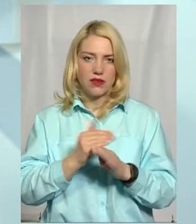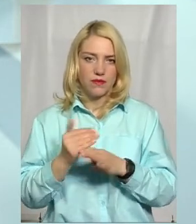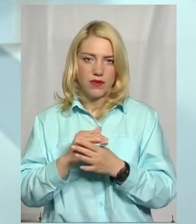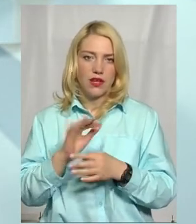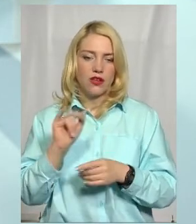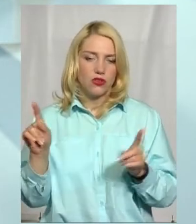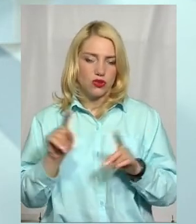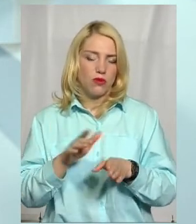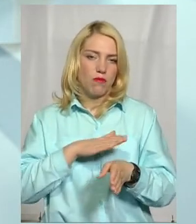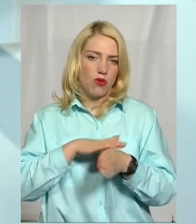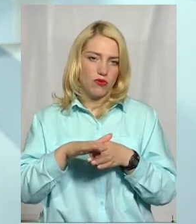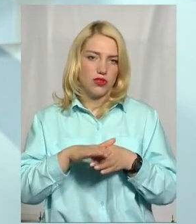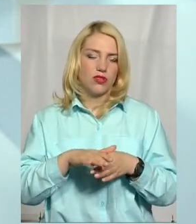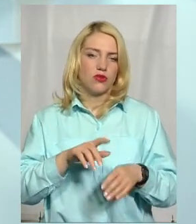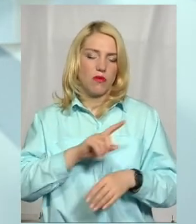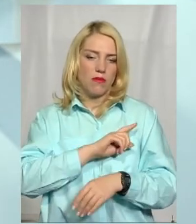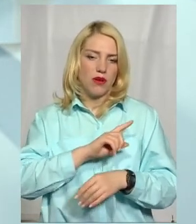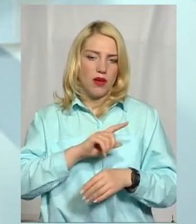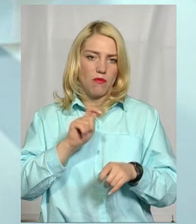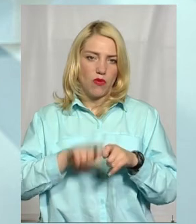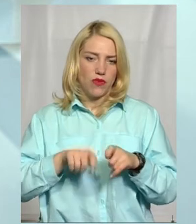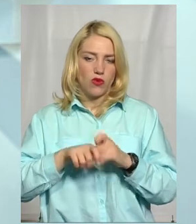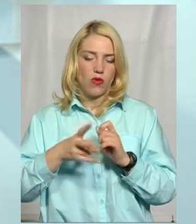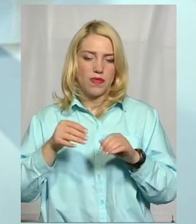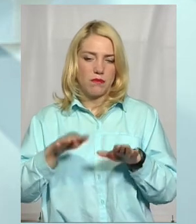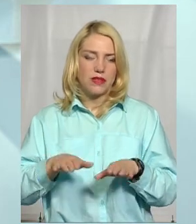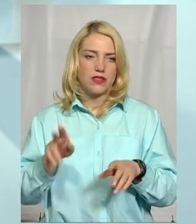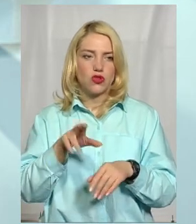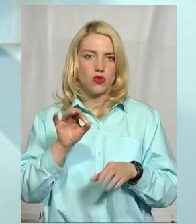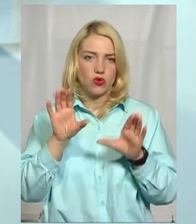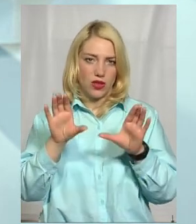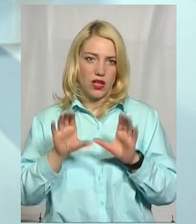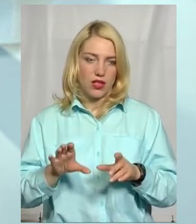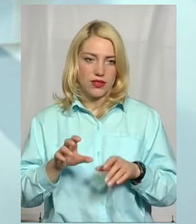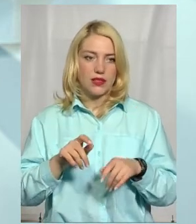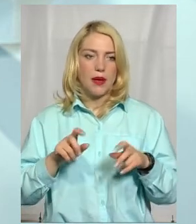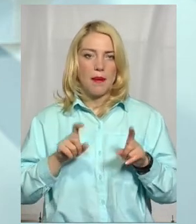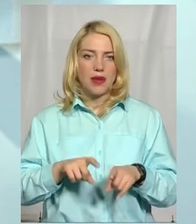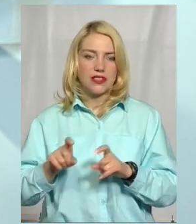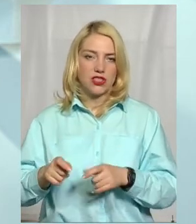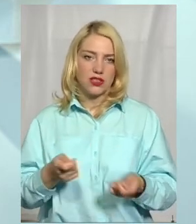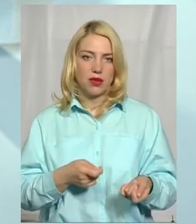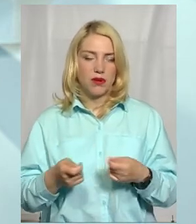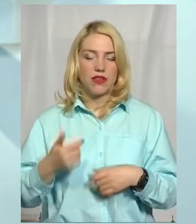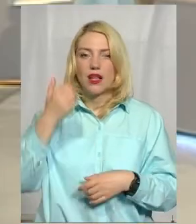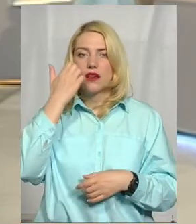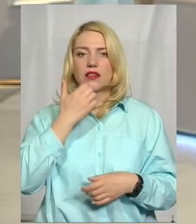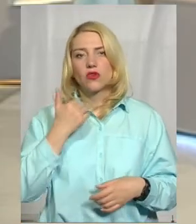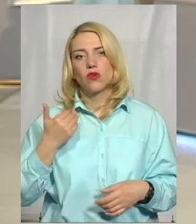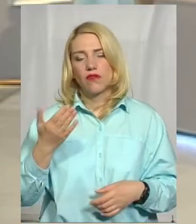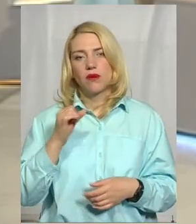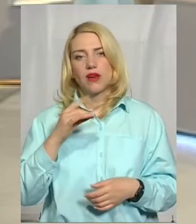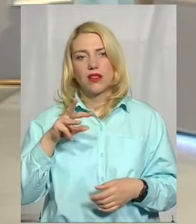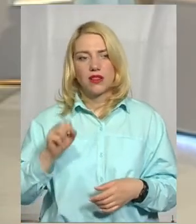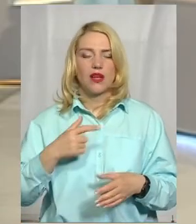щоб максимально комплексно здійснити перевірку на місці щодо легальності пасажирських перевезень. Я вам дякую, пане